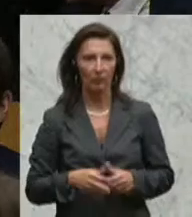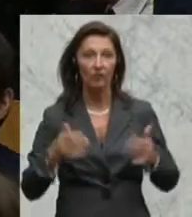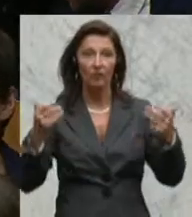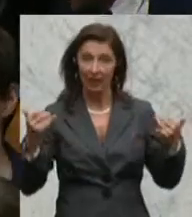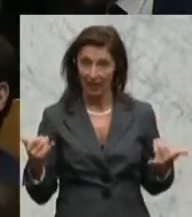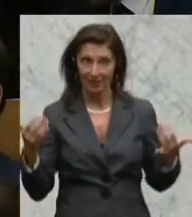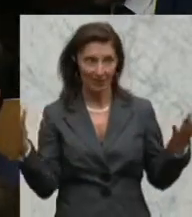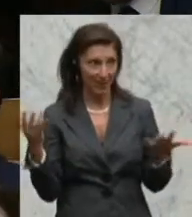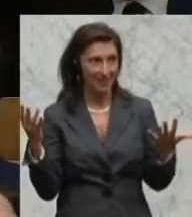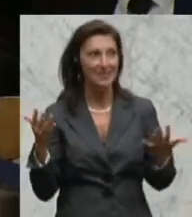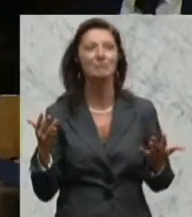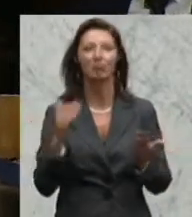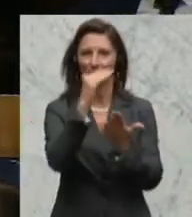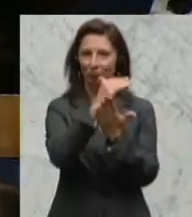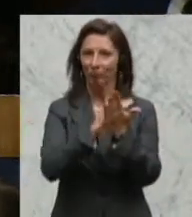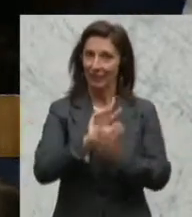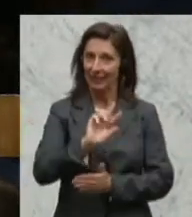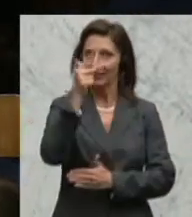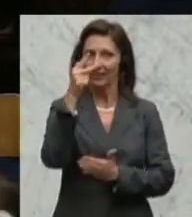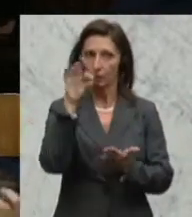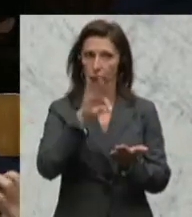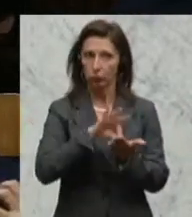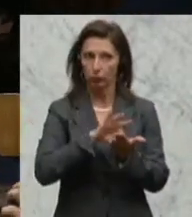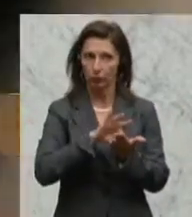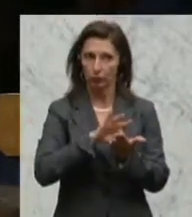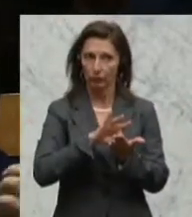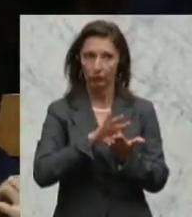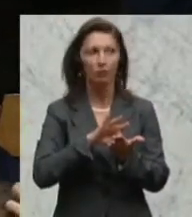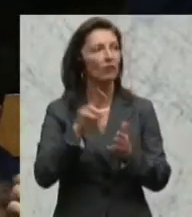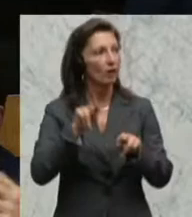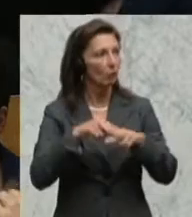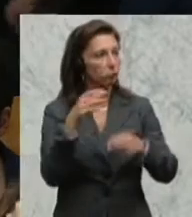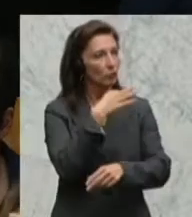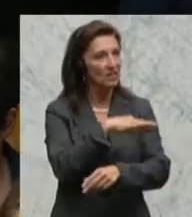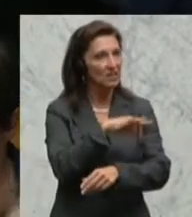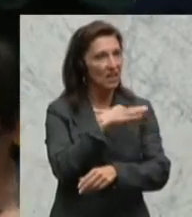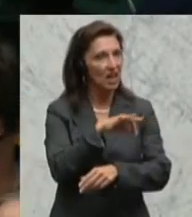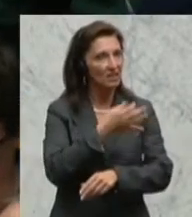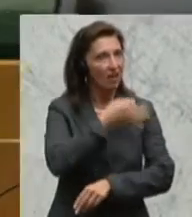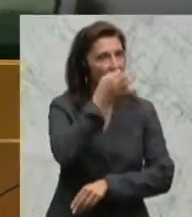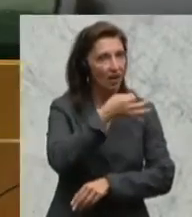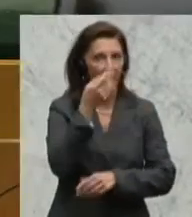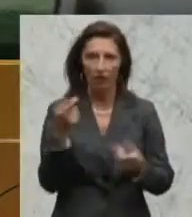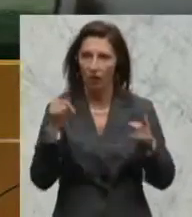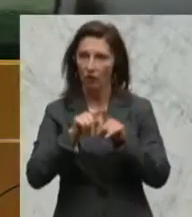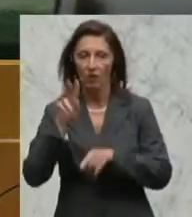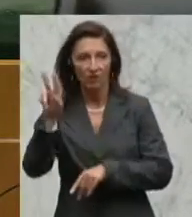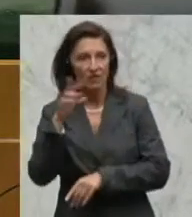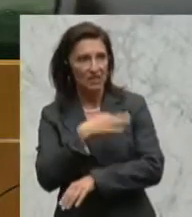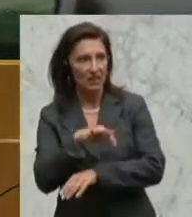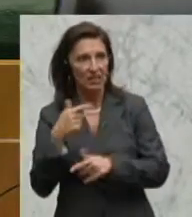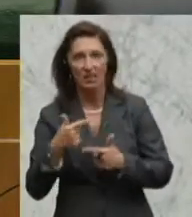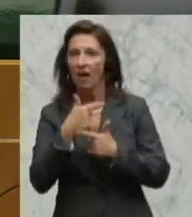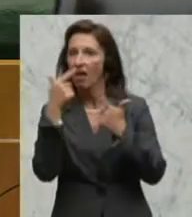Dem Präsidium also der Vorsitzführung kommt zu tun. ... Bundeskanzlers und des Vizekanzlers gemäß §